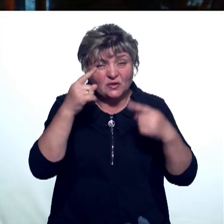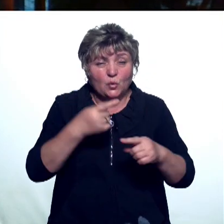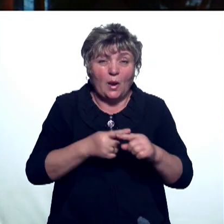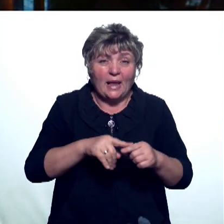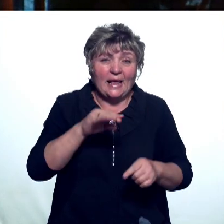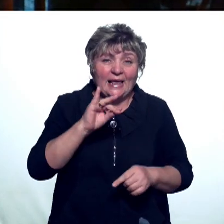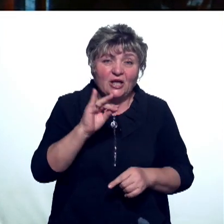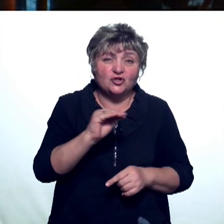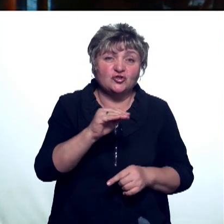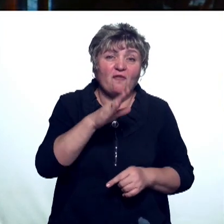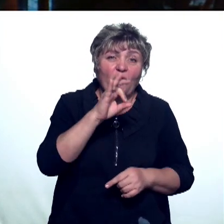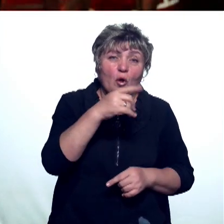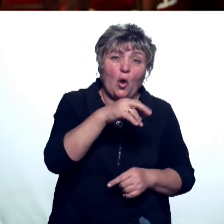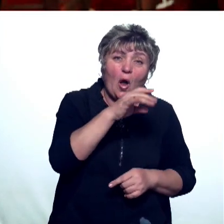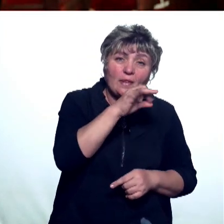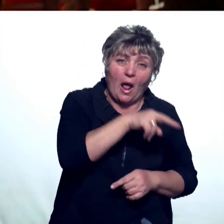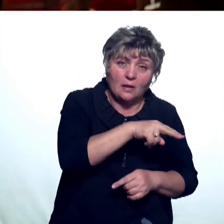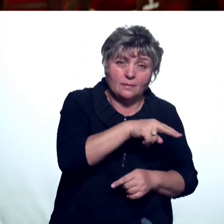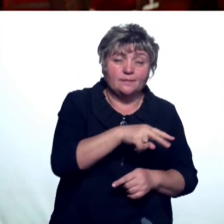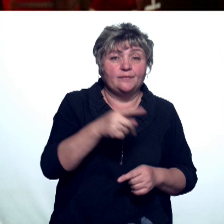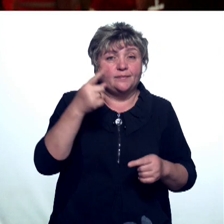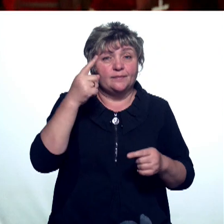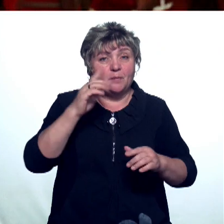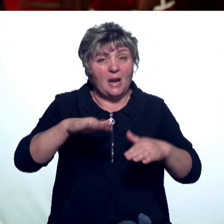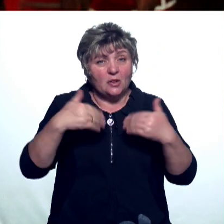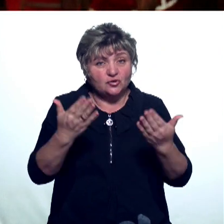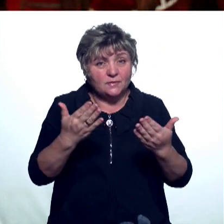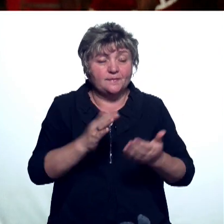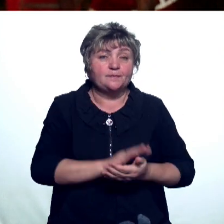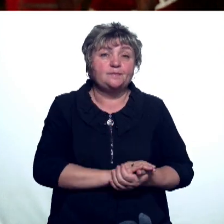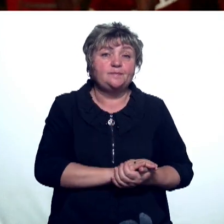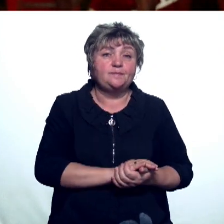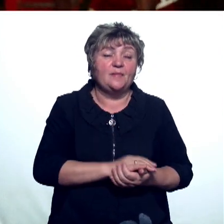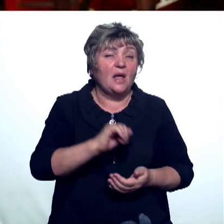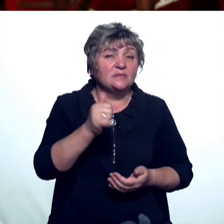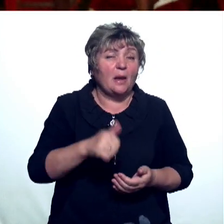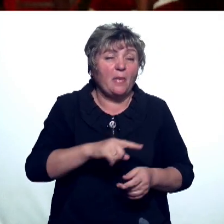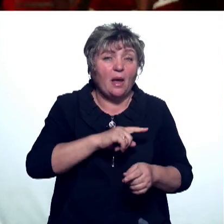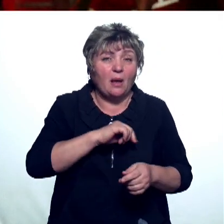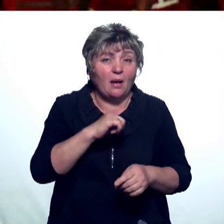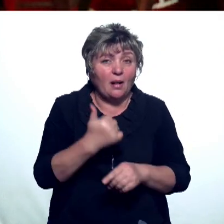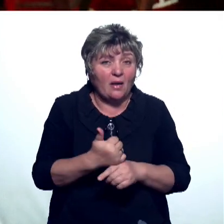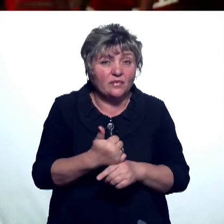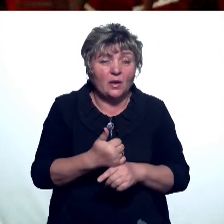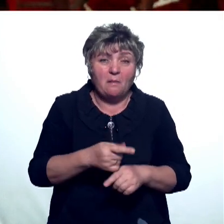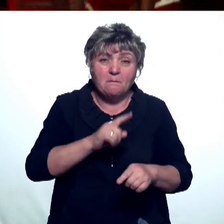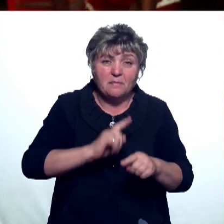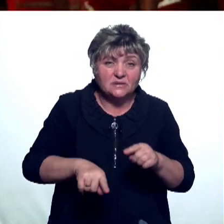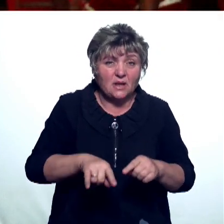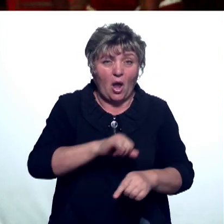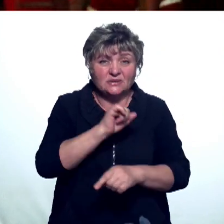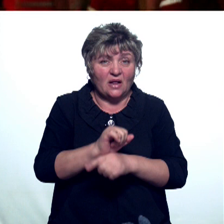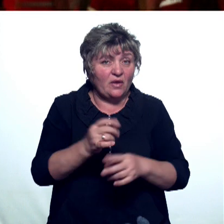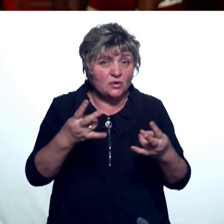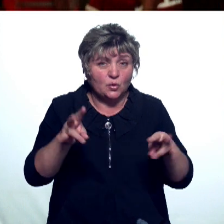Ижводоканала. Эту технологию мы выбрали для того, чтобы, ну самое главное, это быстро, не нужно останавливать